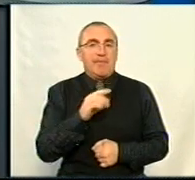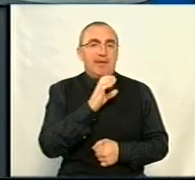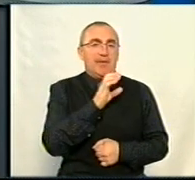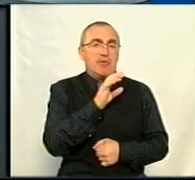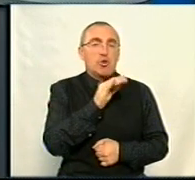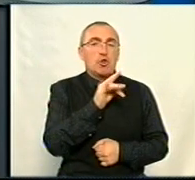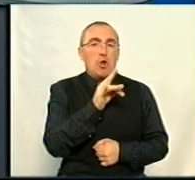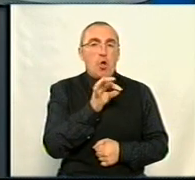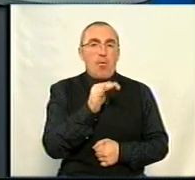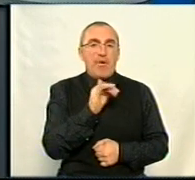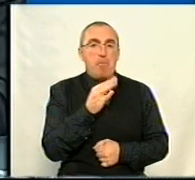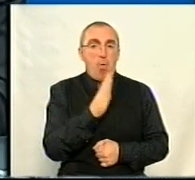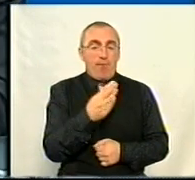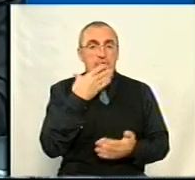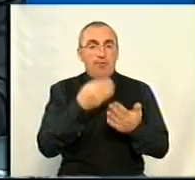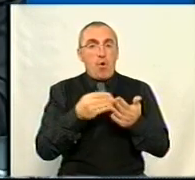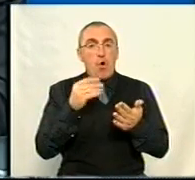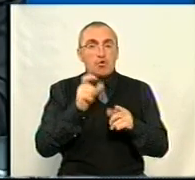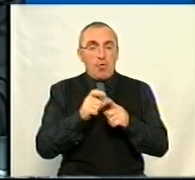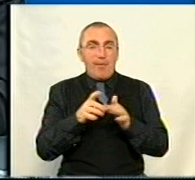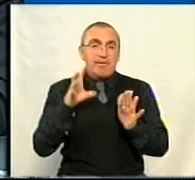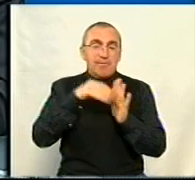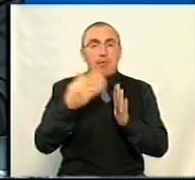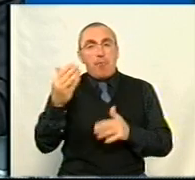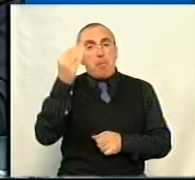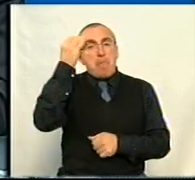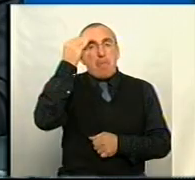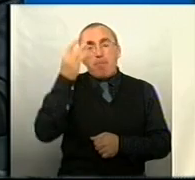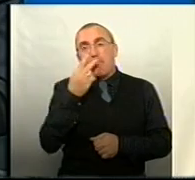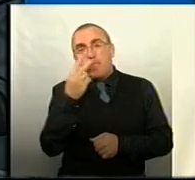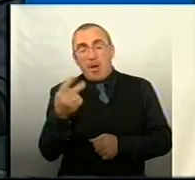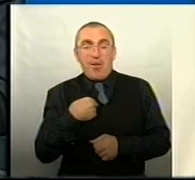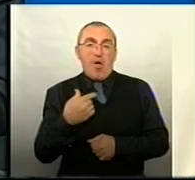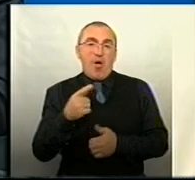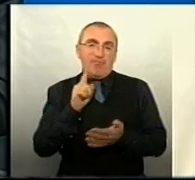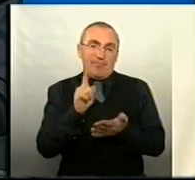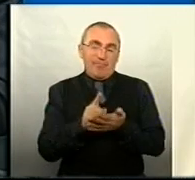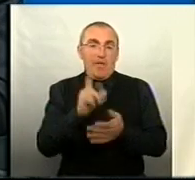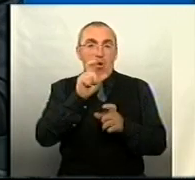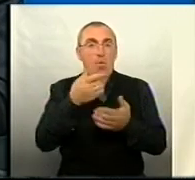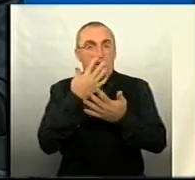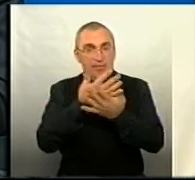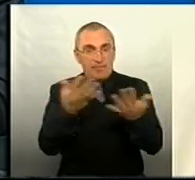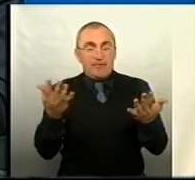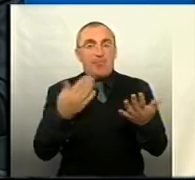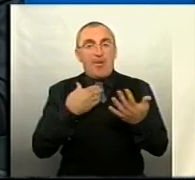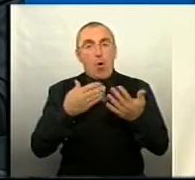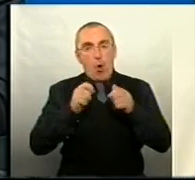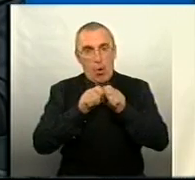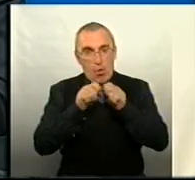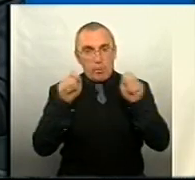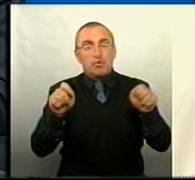Володимирович Трофімов в свої слова вкладав тільки його, власне, бачення. Але мушу для глядача також розкрити,